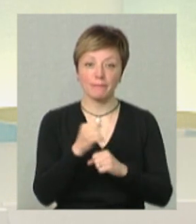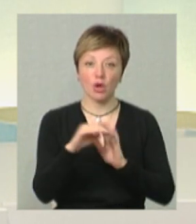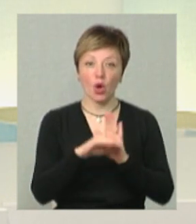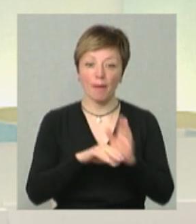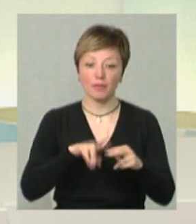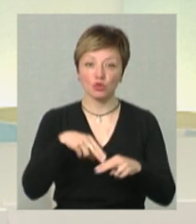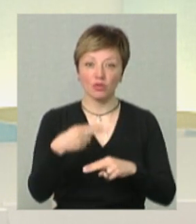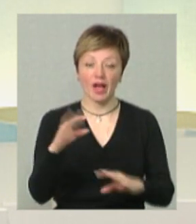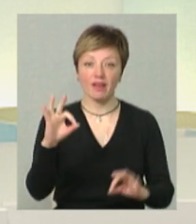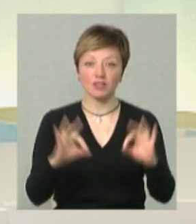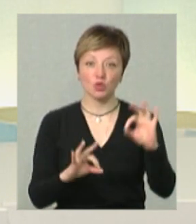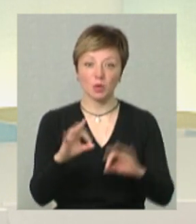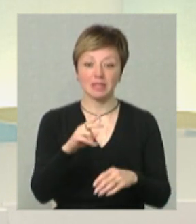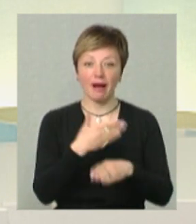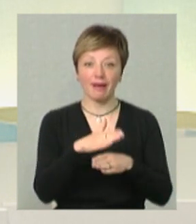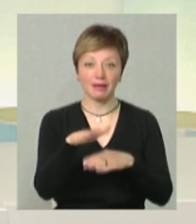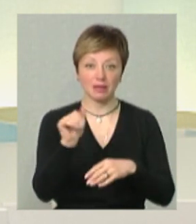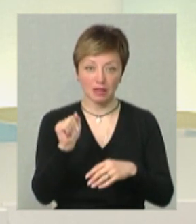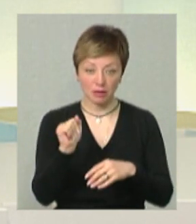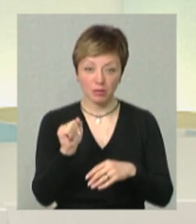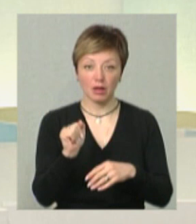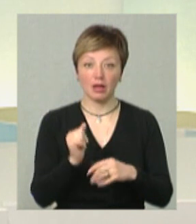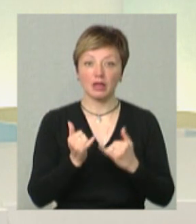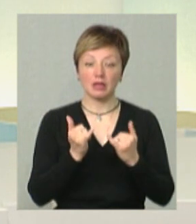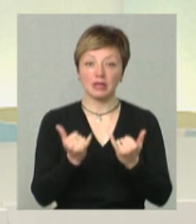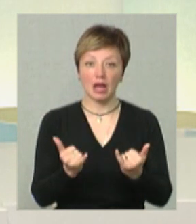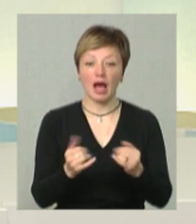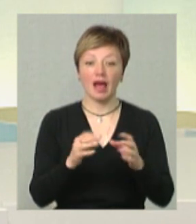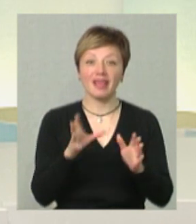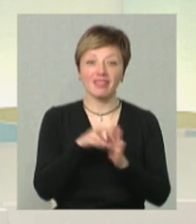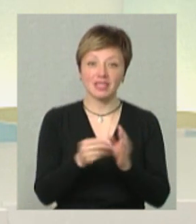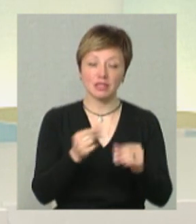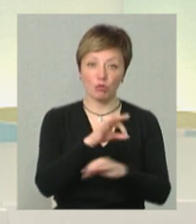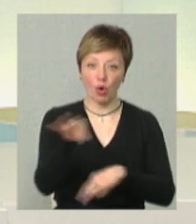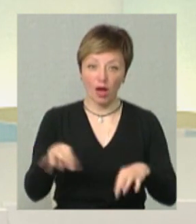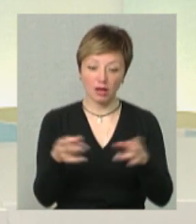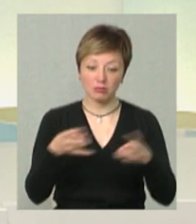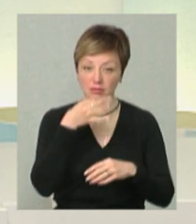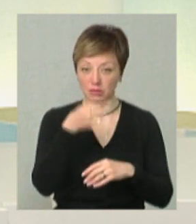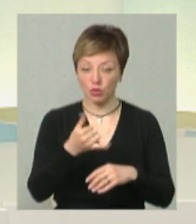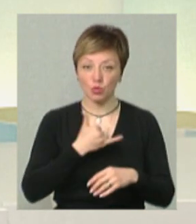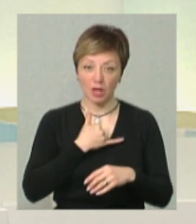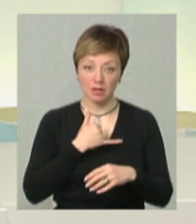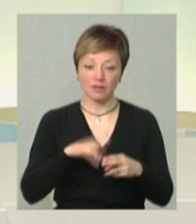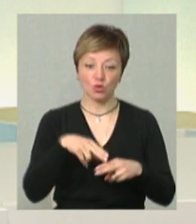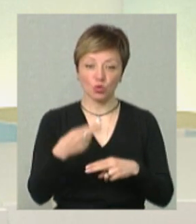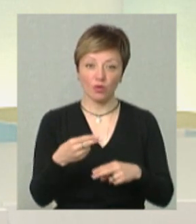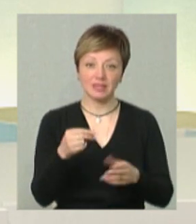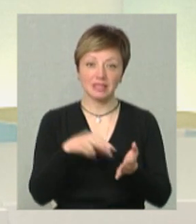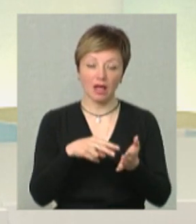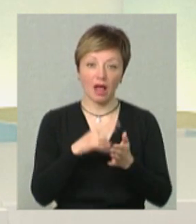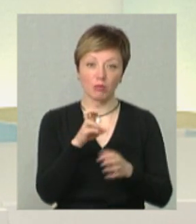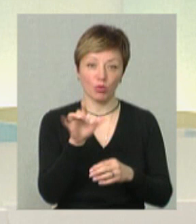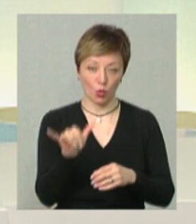відшкодування відсотків за кредитами, залученими для інвестиційних проєктів, і варто зазначити, що в нас ми відшкодовуємо ставку